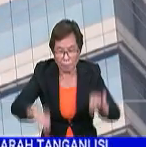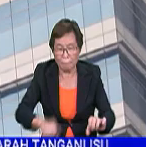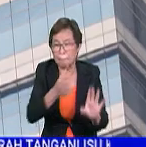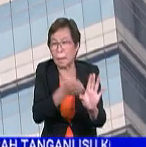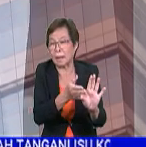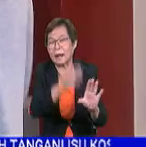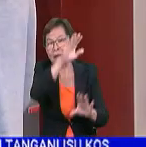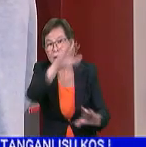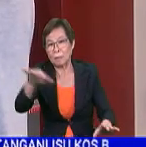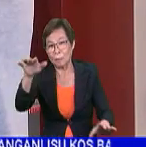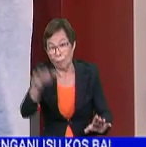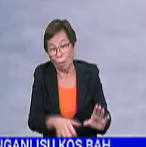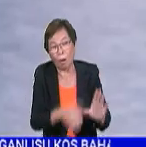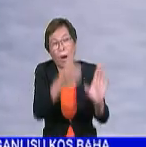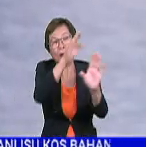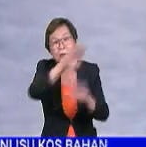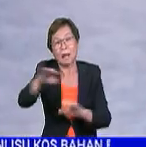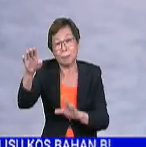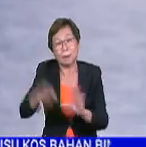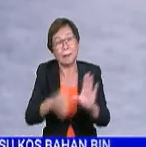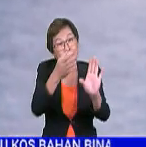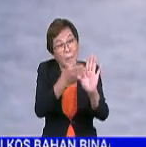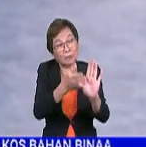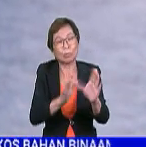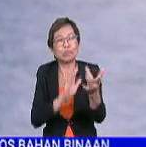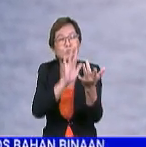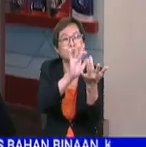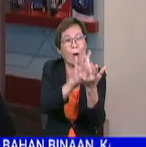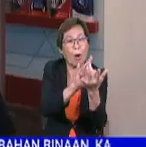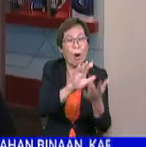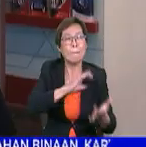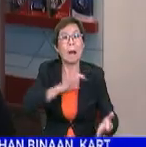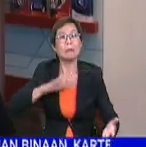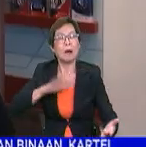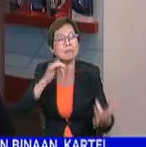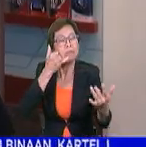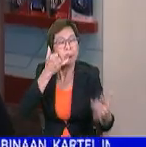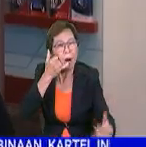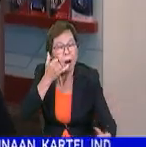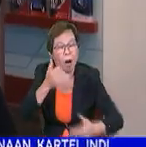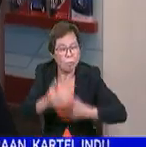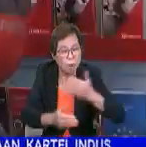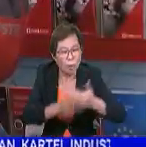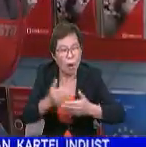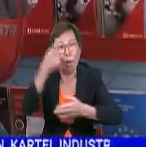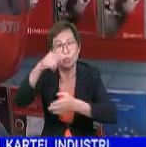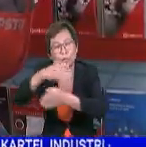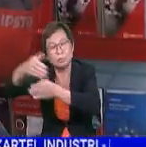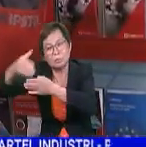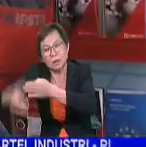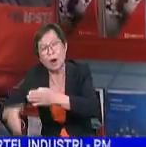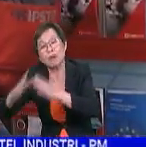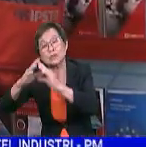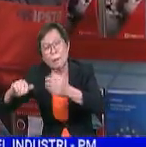mereka. Institusi perbankan itu juga telah menghubungi pelanggan terbabit bagi proses penyelesaian.